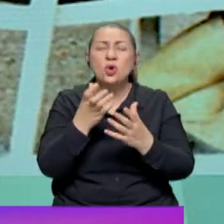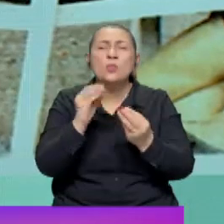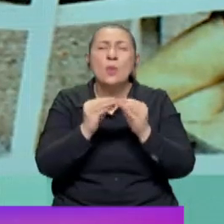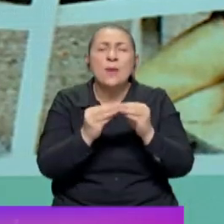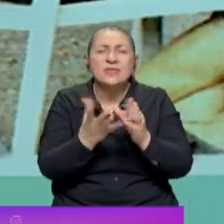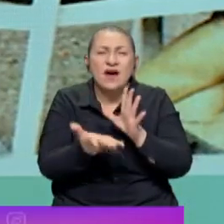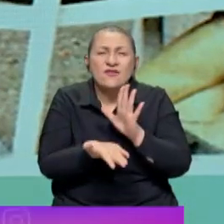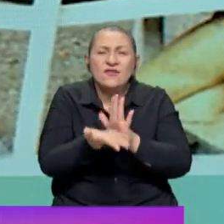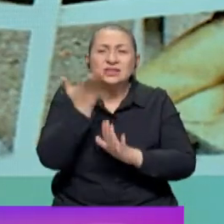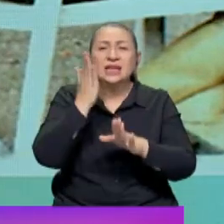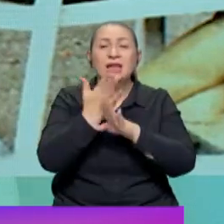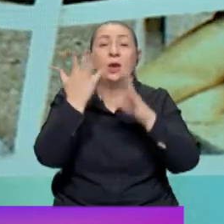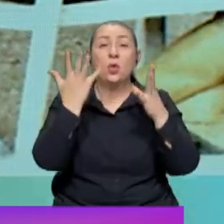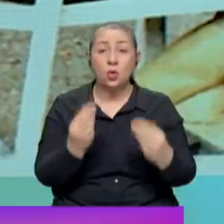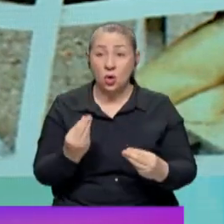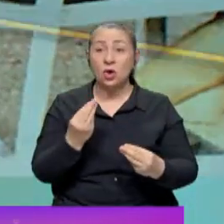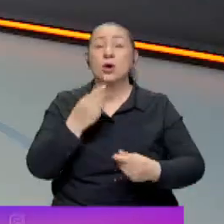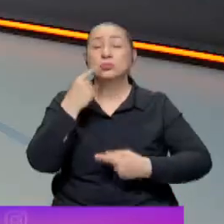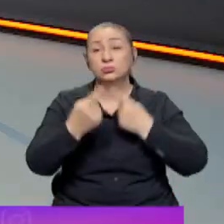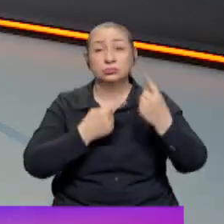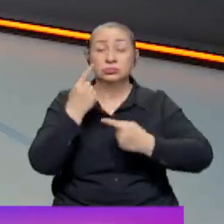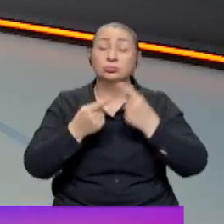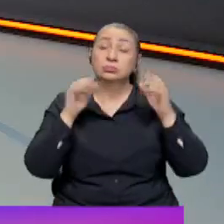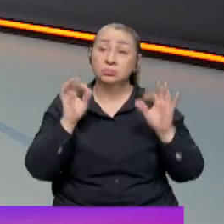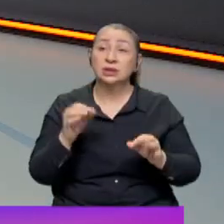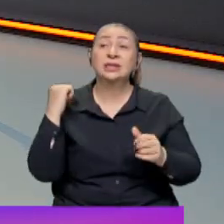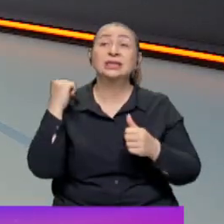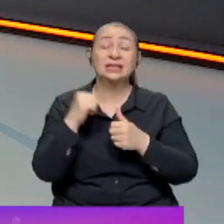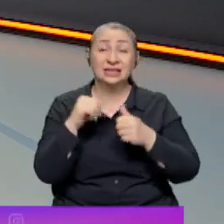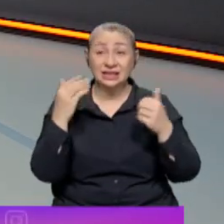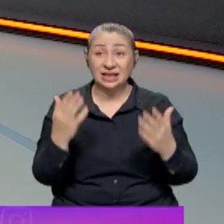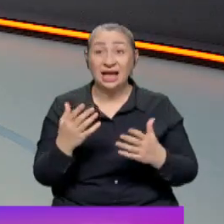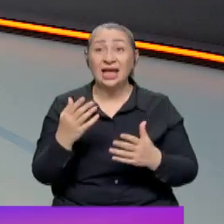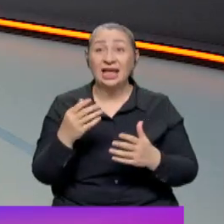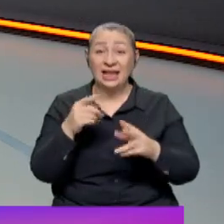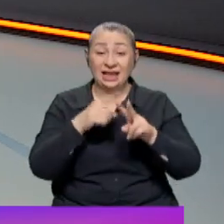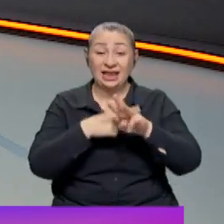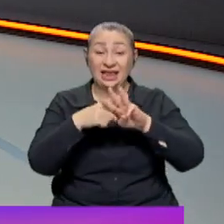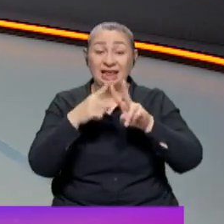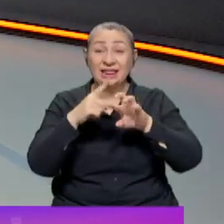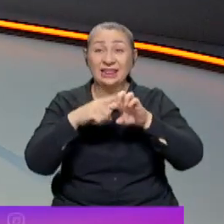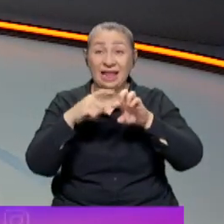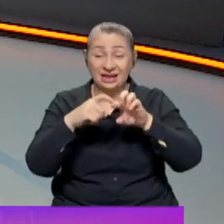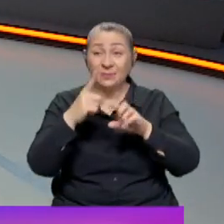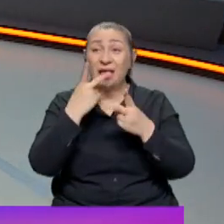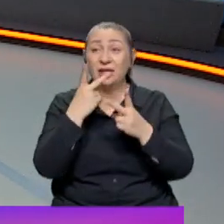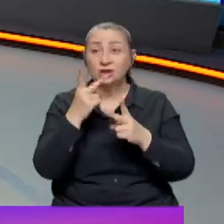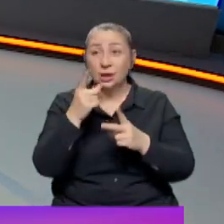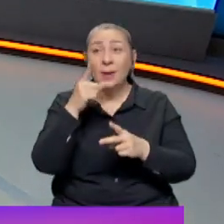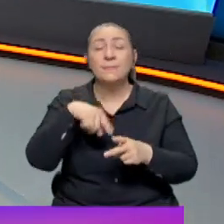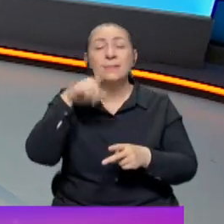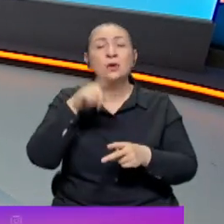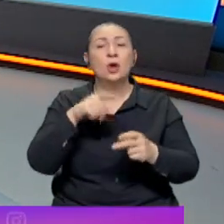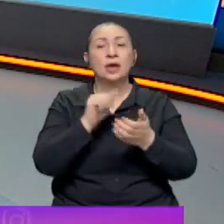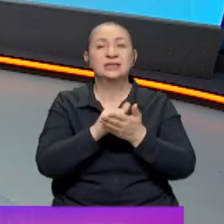artmasına neden oluyor mesajları geliyor. Ve yine Yener'den gelen bir açıklama bir gün